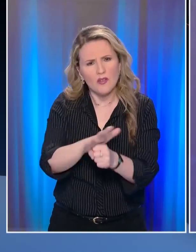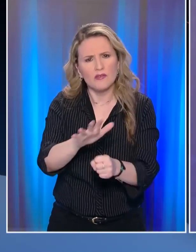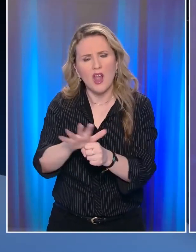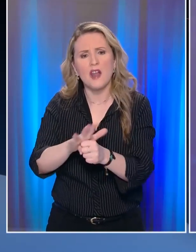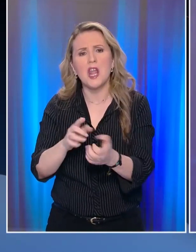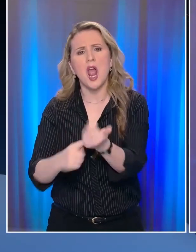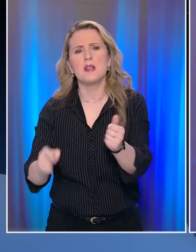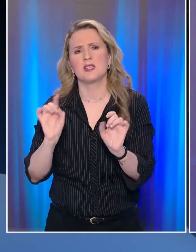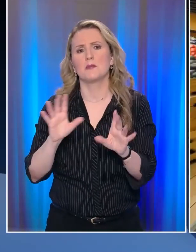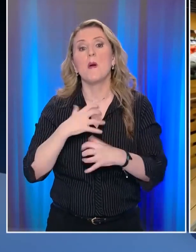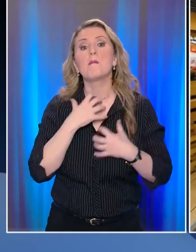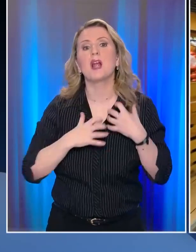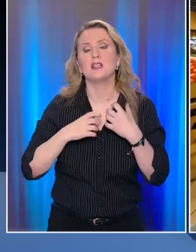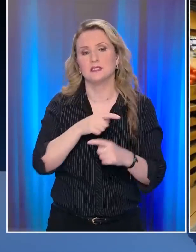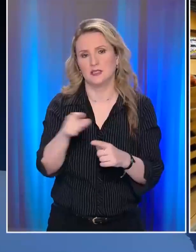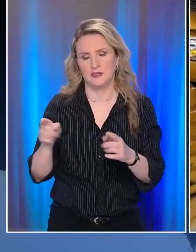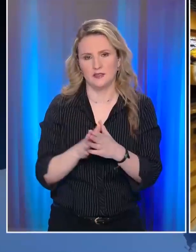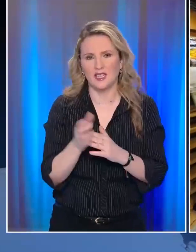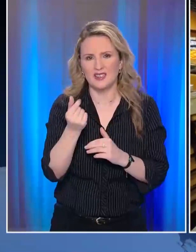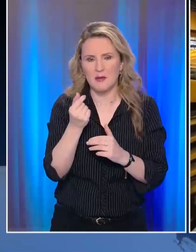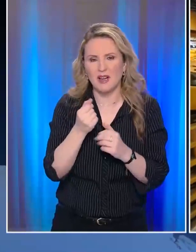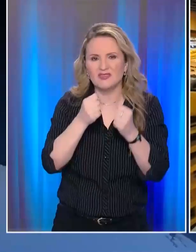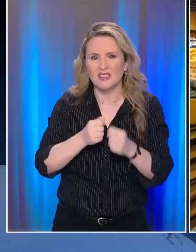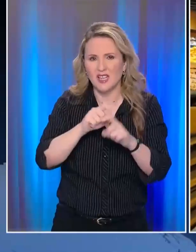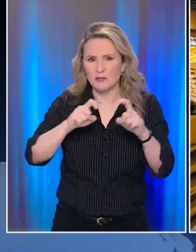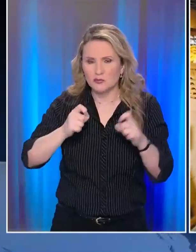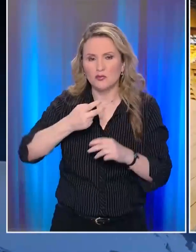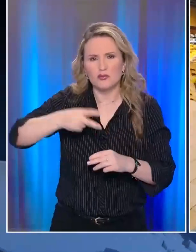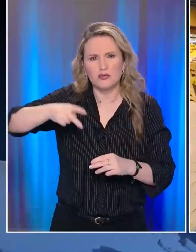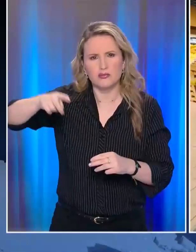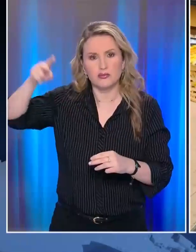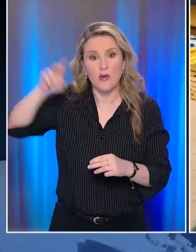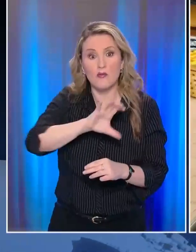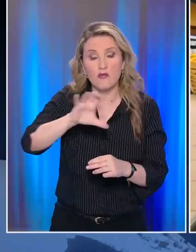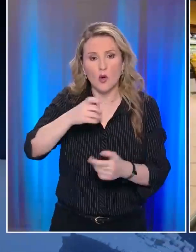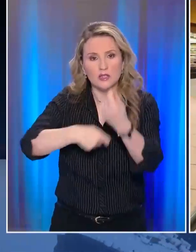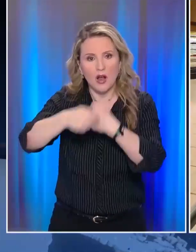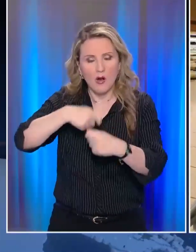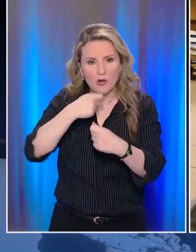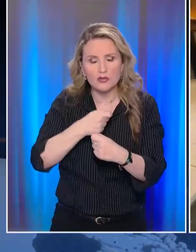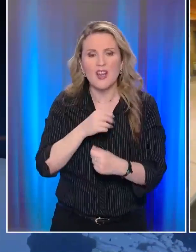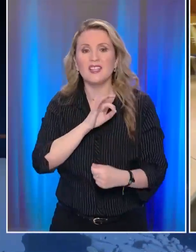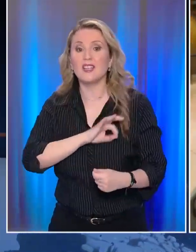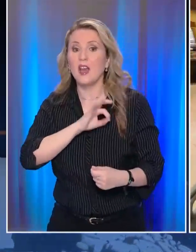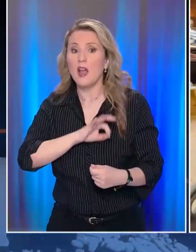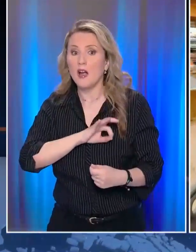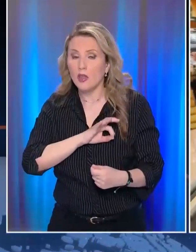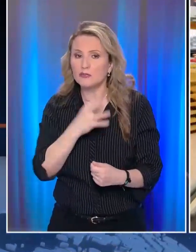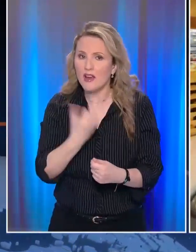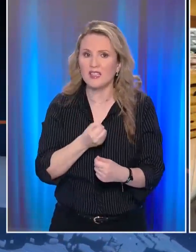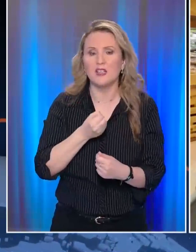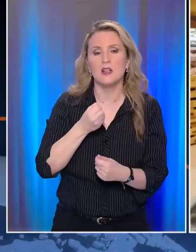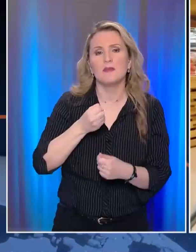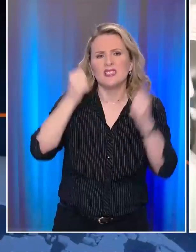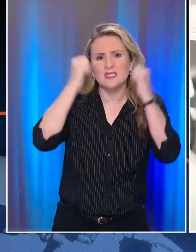ήδη πρώτης ανάγκης Με τις τιμές σε βασικά προϊόντα να ανεβαίνουν συνεχώς Φορείς της αγοράς κάνουν λόγο πλέον για κερδοσκοπικά παιχνίδια σε